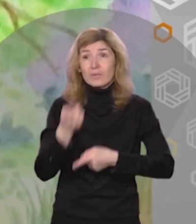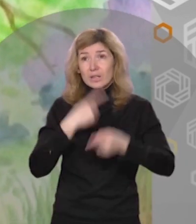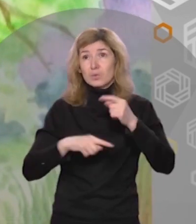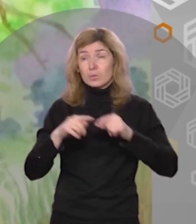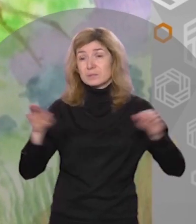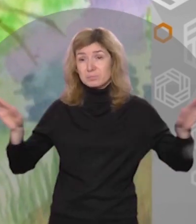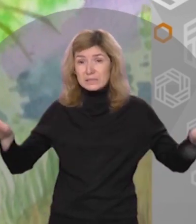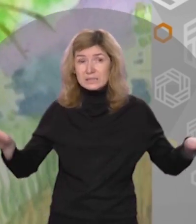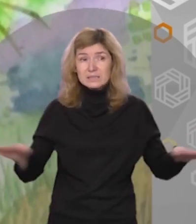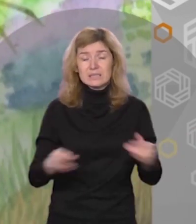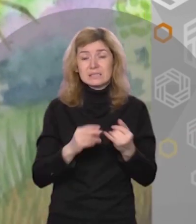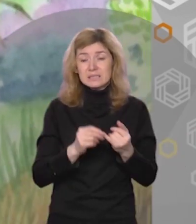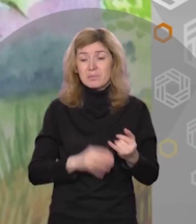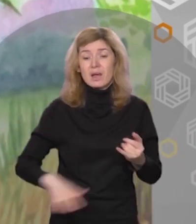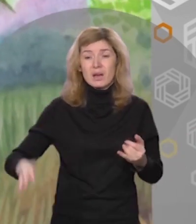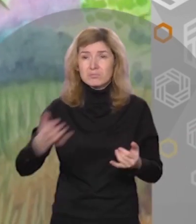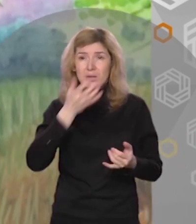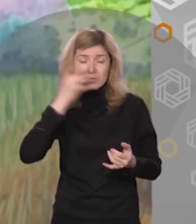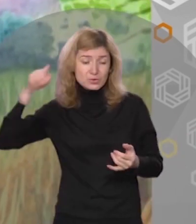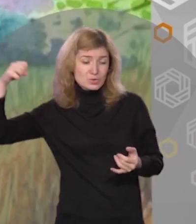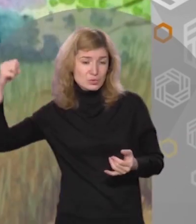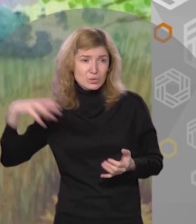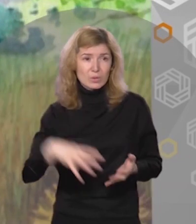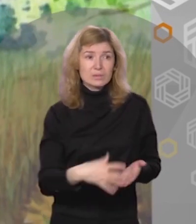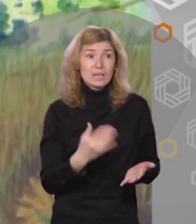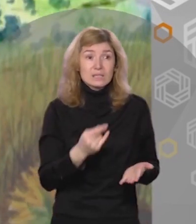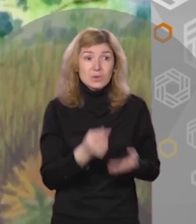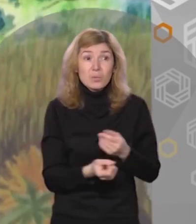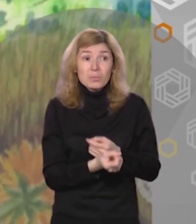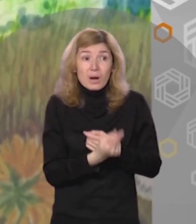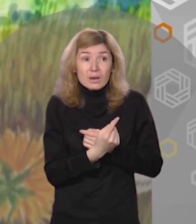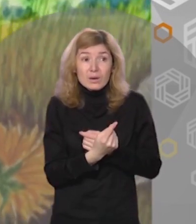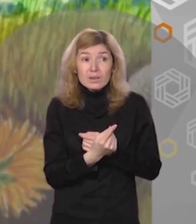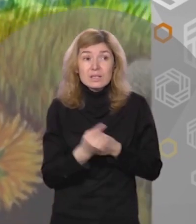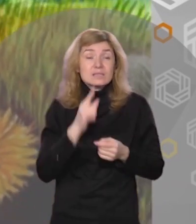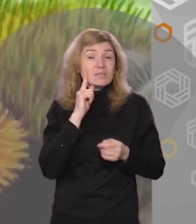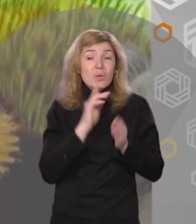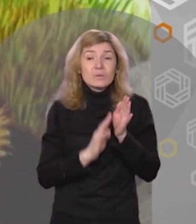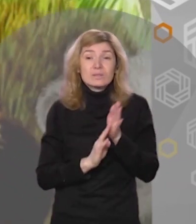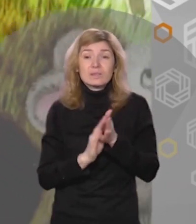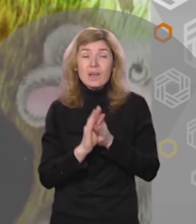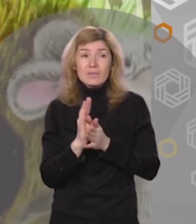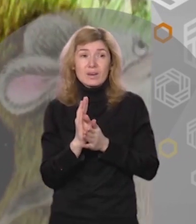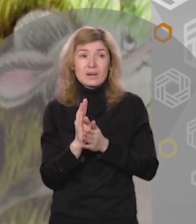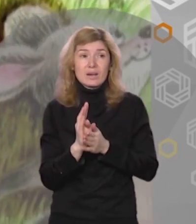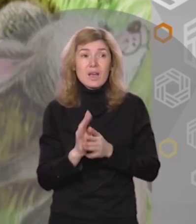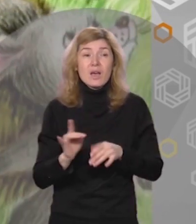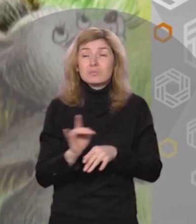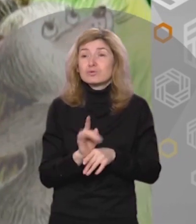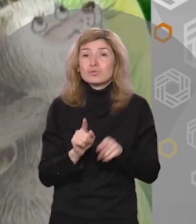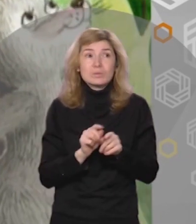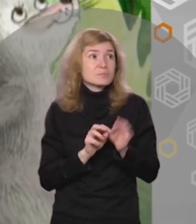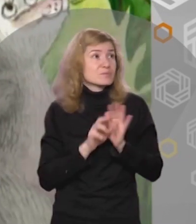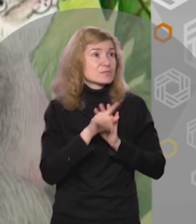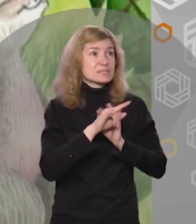птицы, земля прогрелась теплым весенним солнышком, и из нее показалась изумрудно-зеленая трава. Мышонок тоже